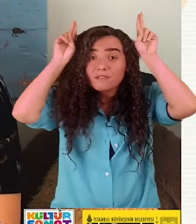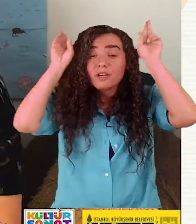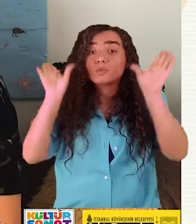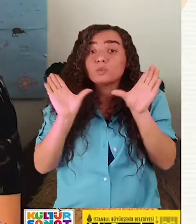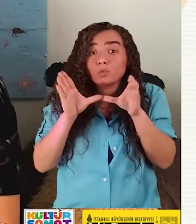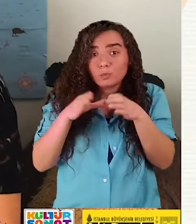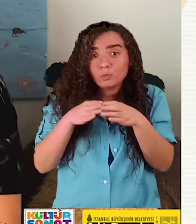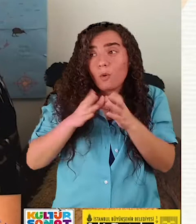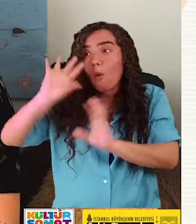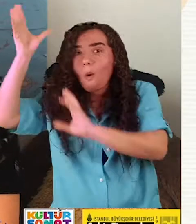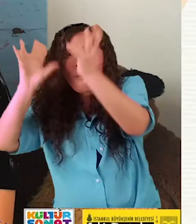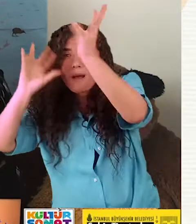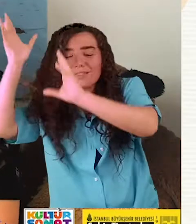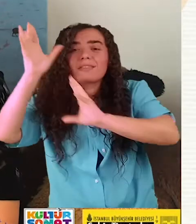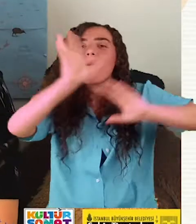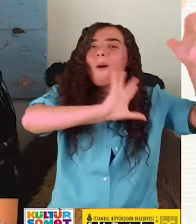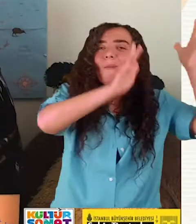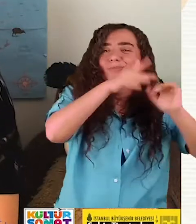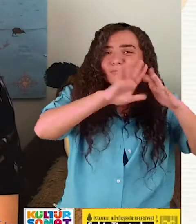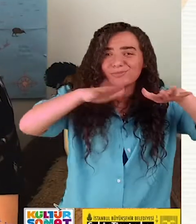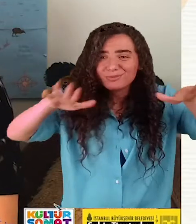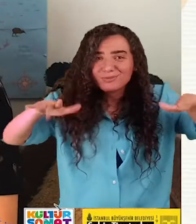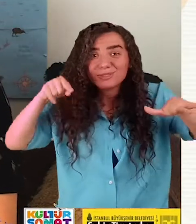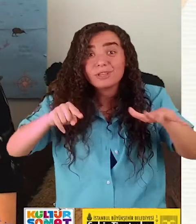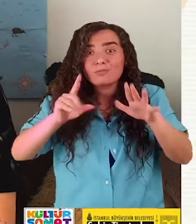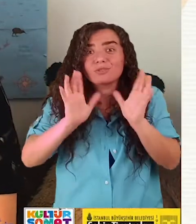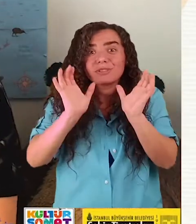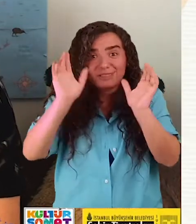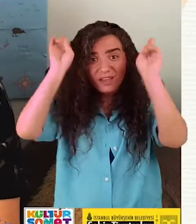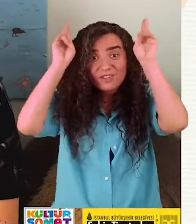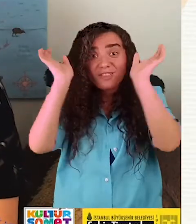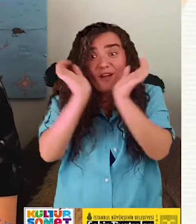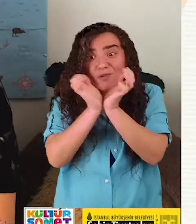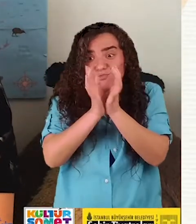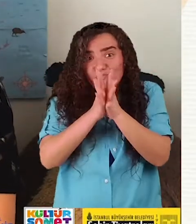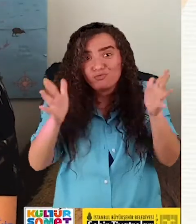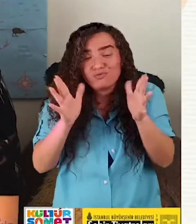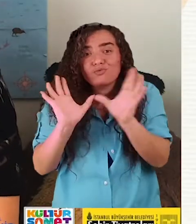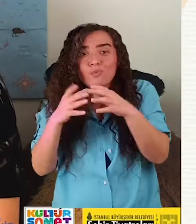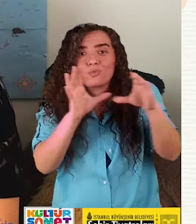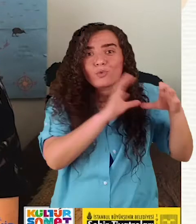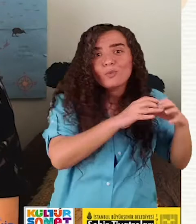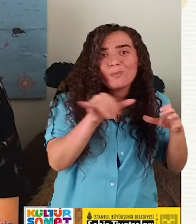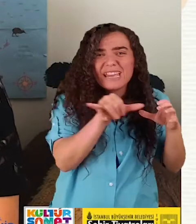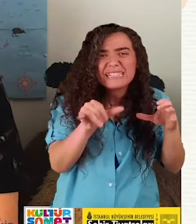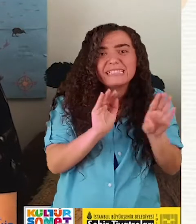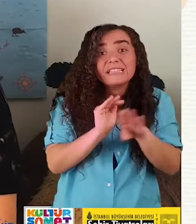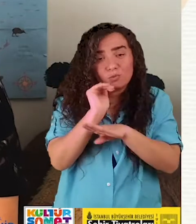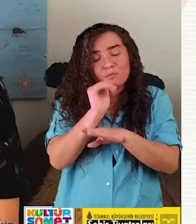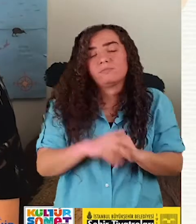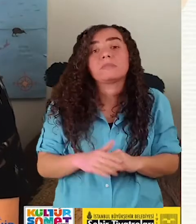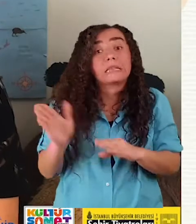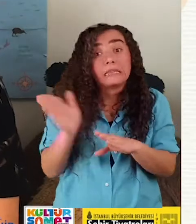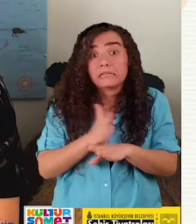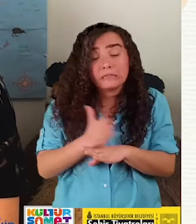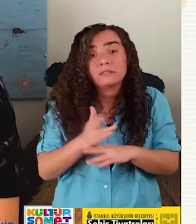cüzdüklerde büyük tavşan aileleri halinde yaşarlarmış. Tavşanlar büyük aileler halinde yakın mesafede yaşarlar. Çünkü tavşanlar çok